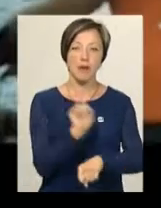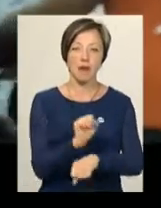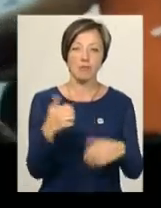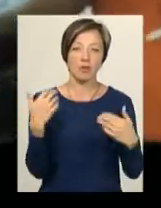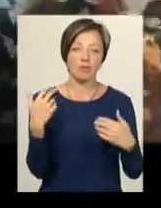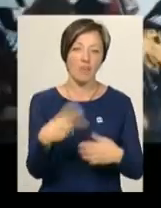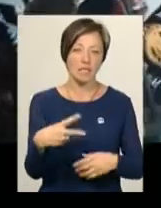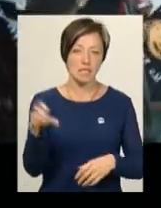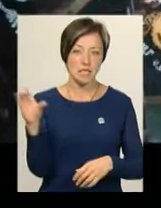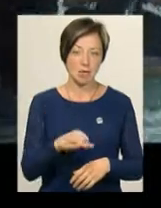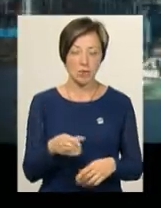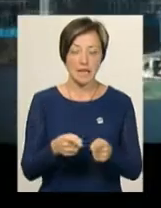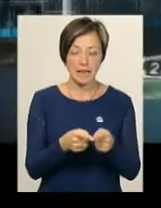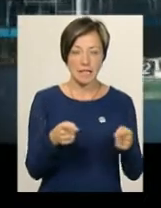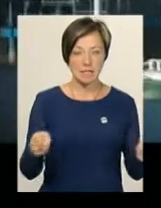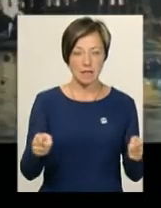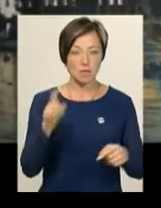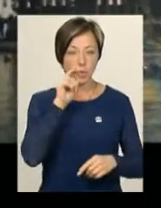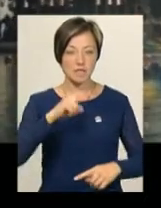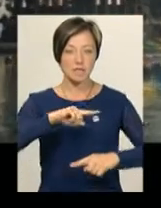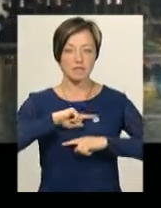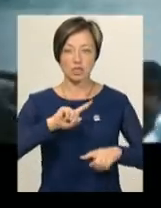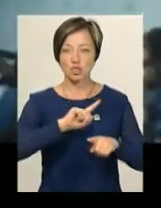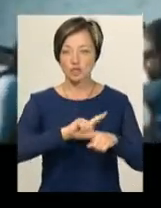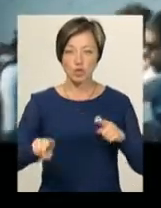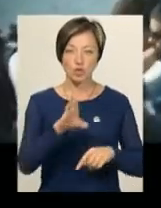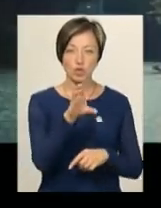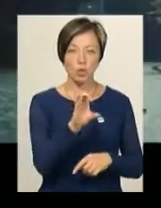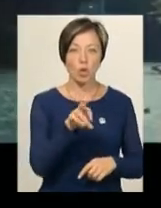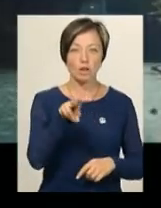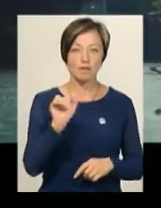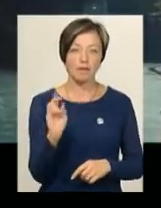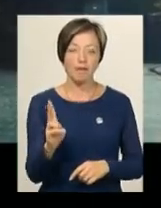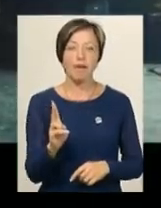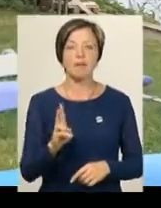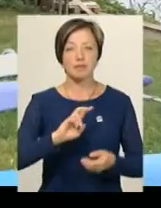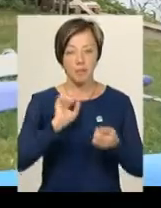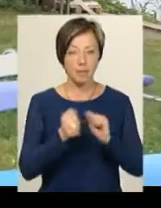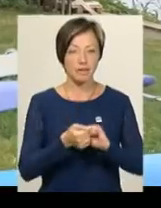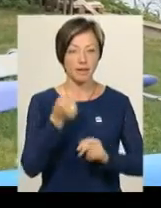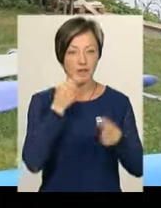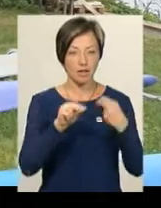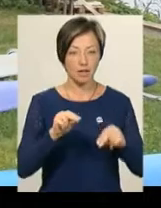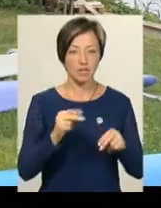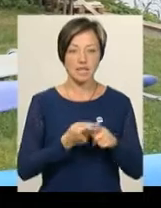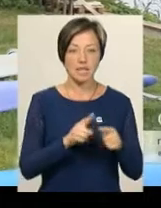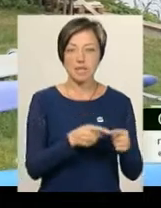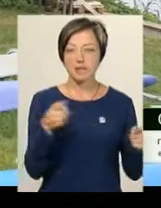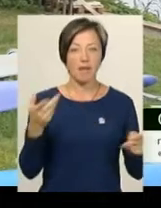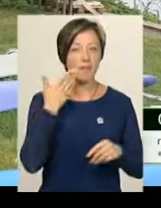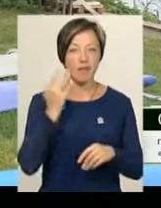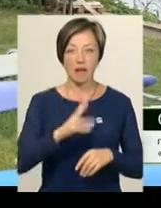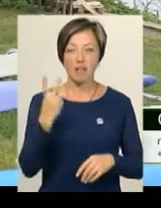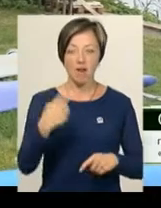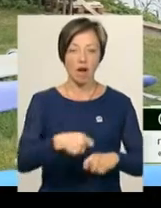20 секунд. Саме дистанцію, де українці фінішували не швидше, Сергій Солтик запам'ятав, каже, найкраще. Дистанція нелегка, бо це 2 кілометри